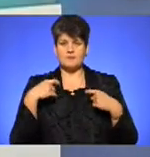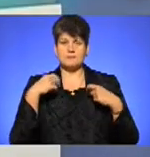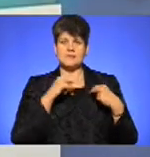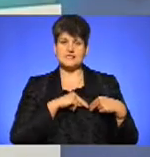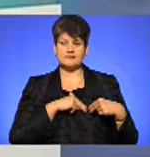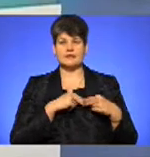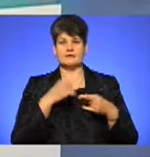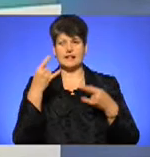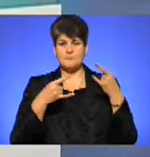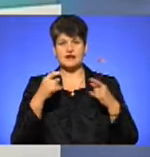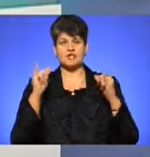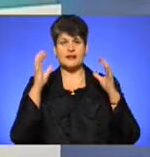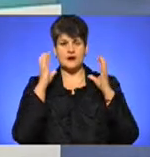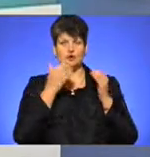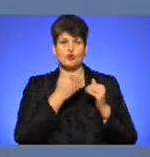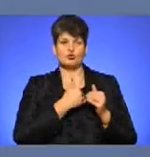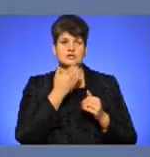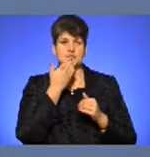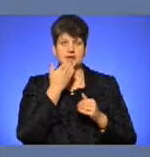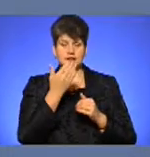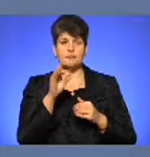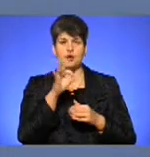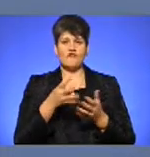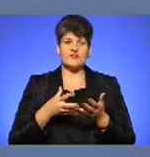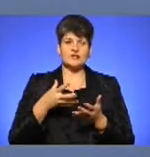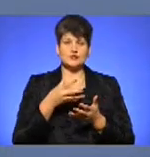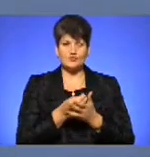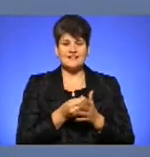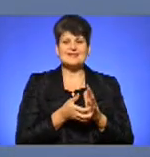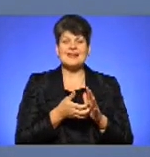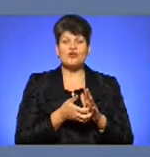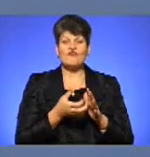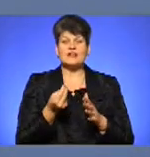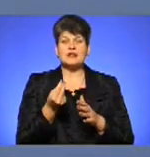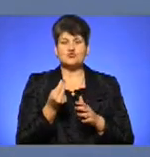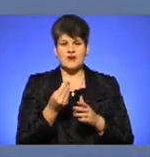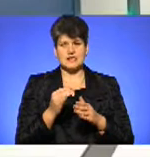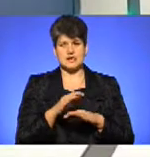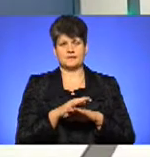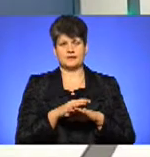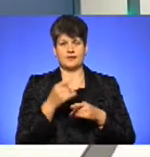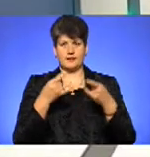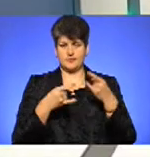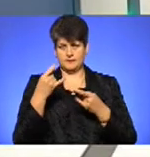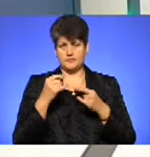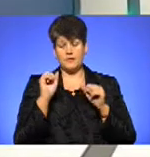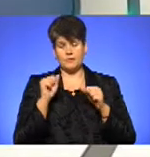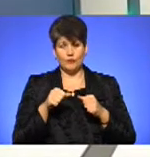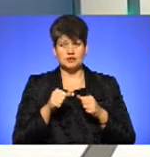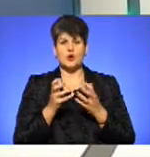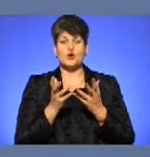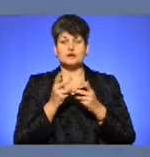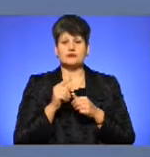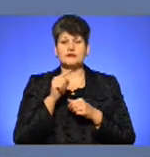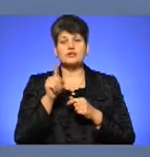запитати вас про фінансування суспільного, а, власне, не дофінансування суспільного. Чи можемо ми розраховувати на те, що в наступних